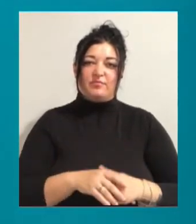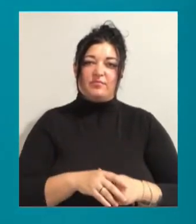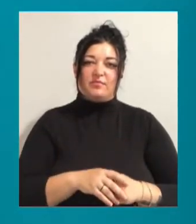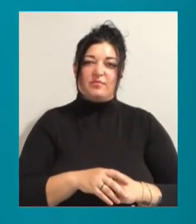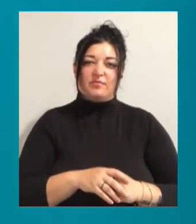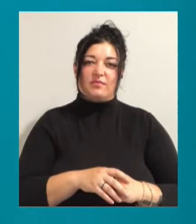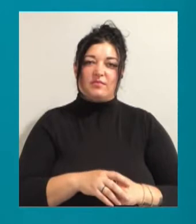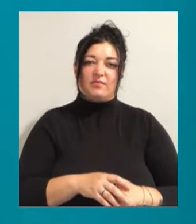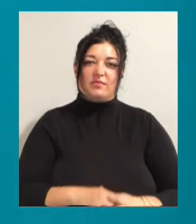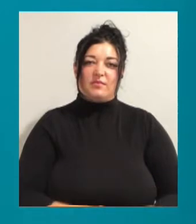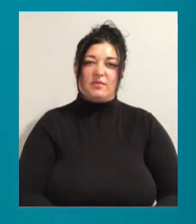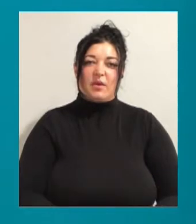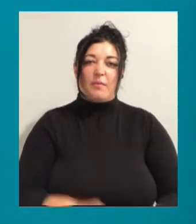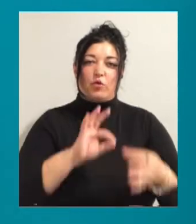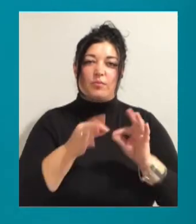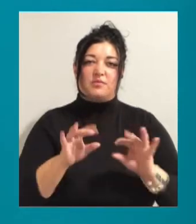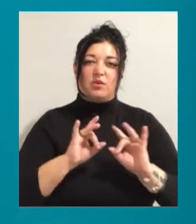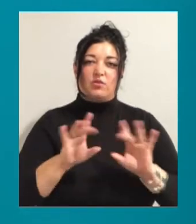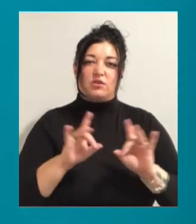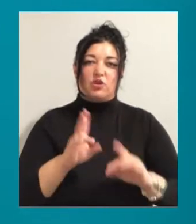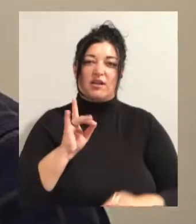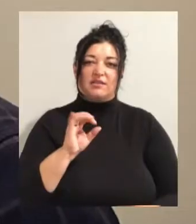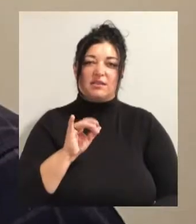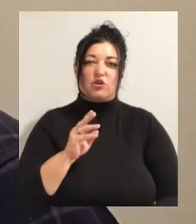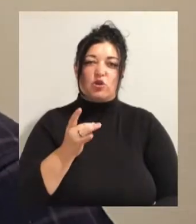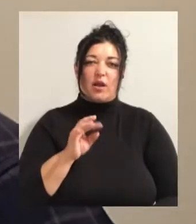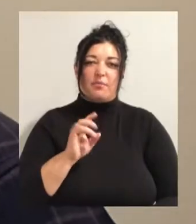Станіслава Руденка. Подробиці розкаже Христина Шкрябіна.